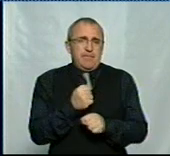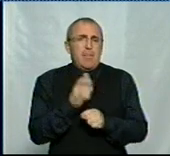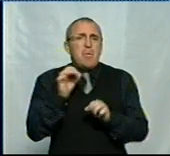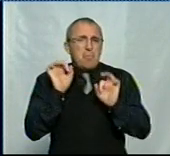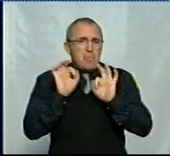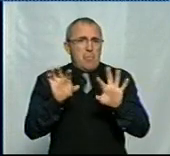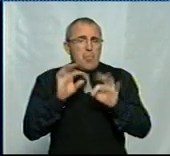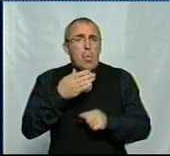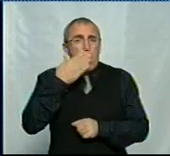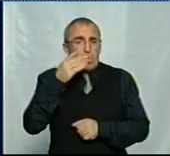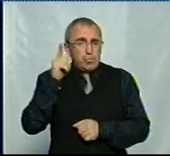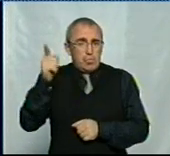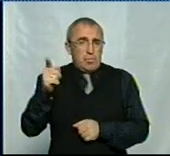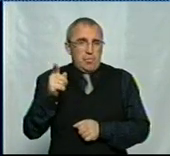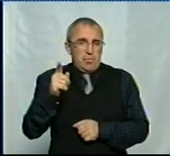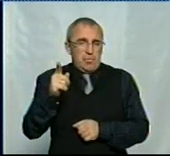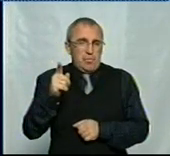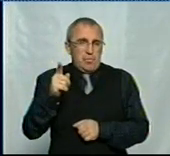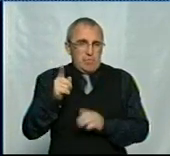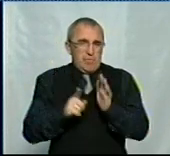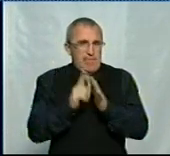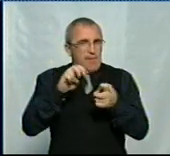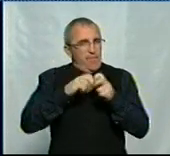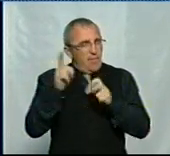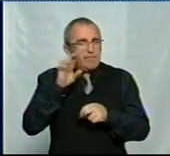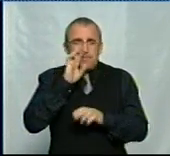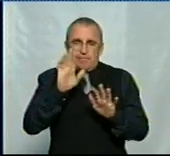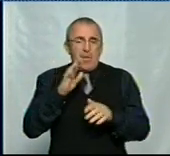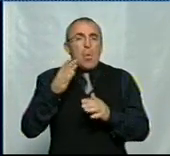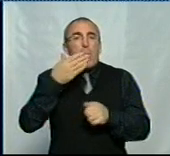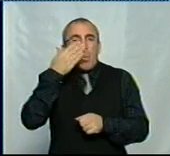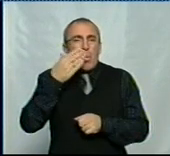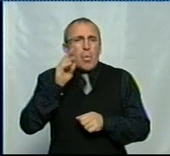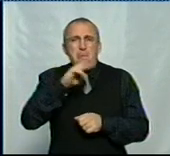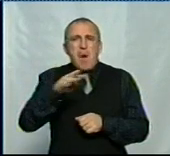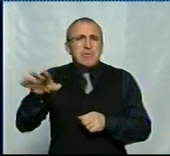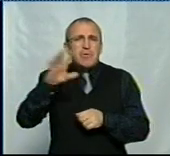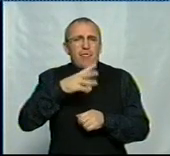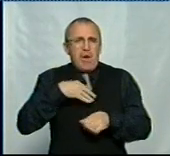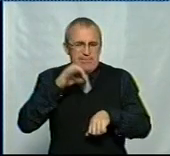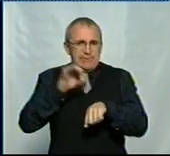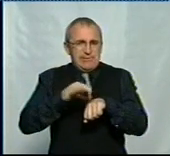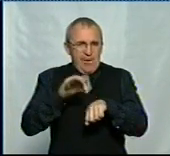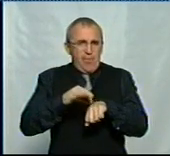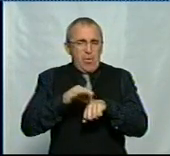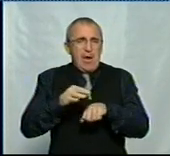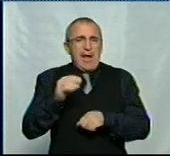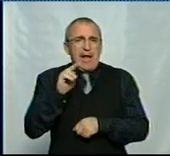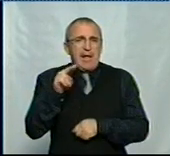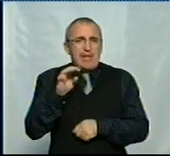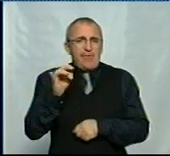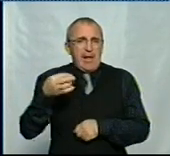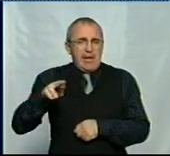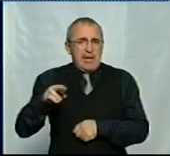пояснити, що в Ужгороді, припрошую, сказав на початку Вона Федківськ, Ужгород, де масові випадки захворювання, захворювання на дифтерію,